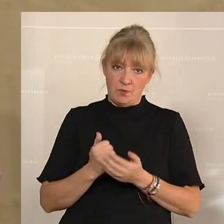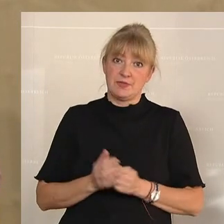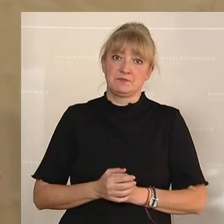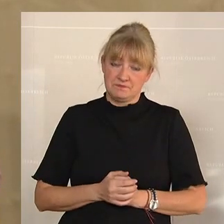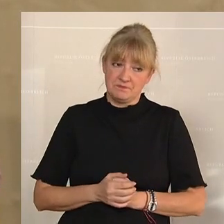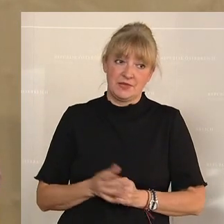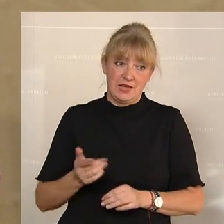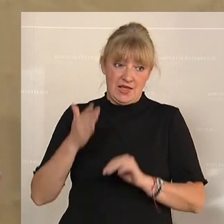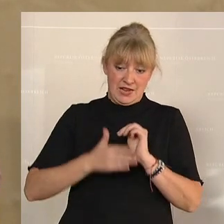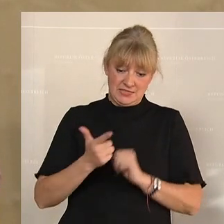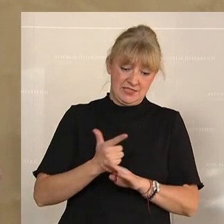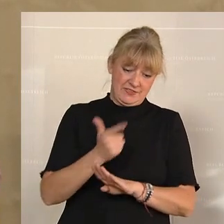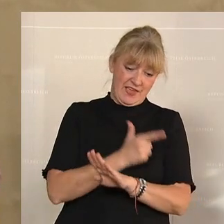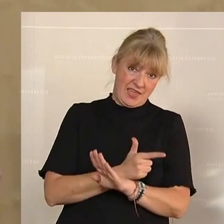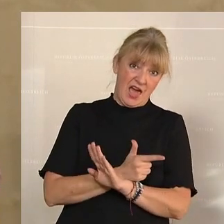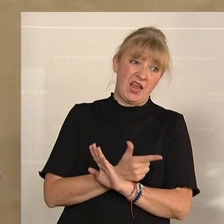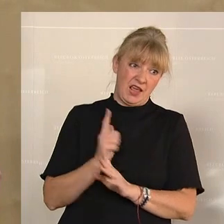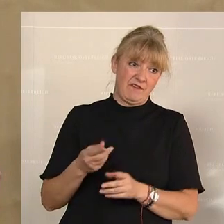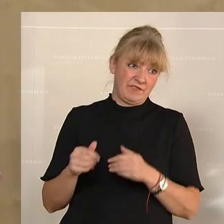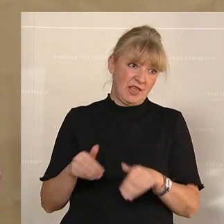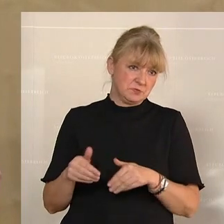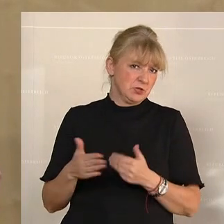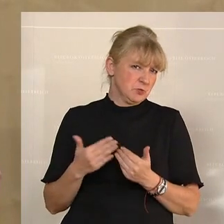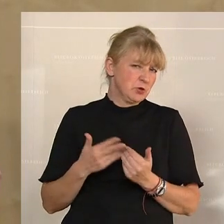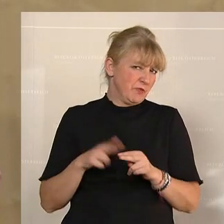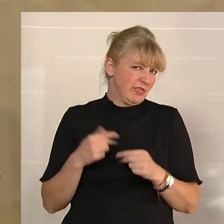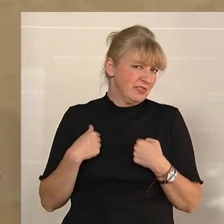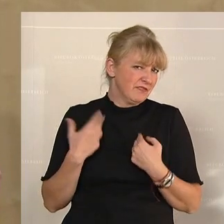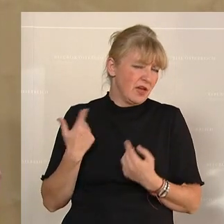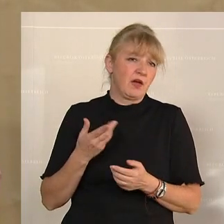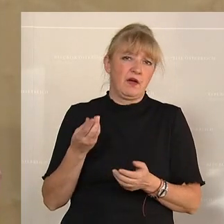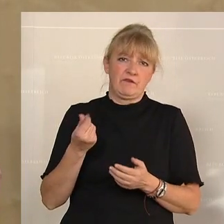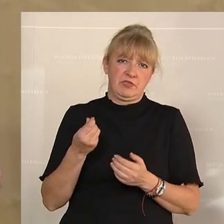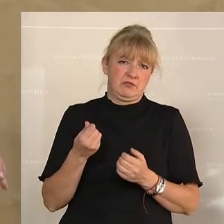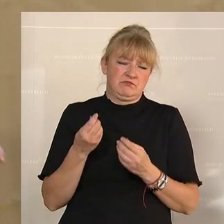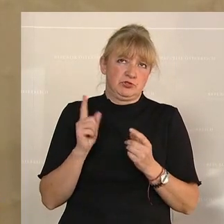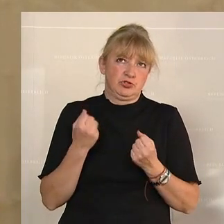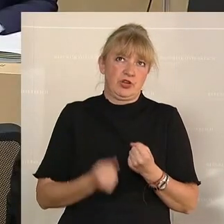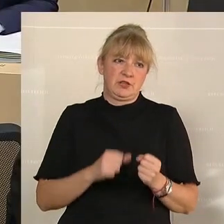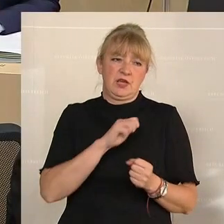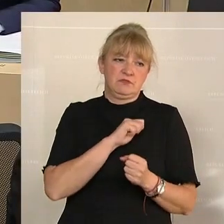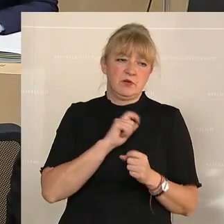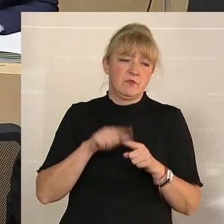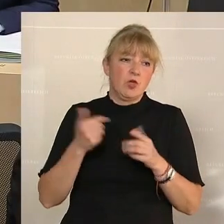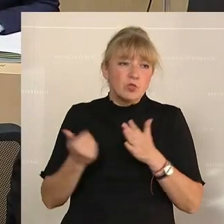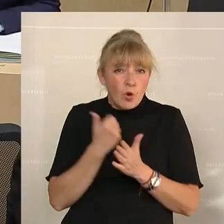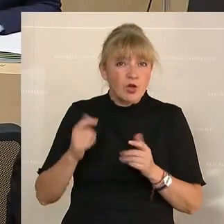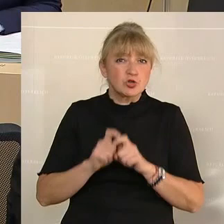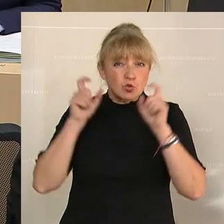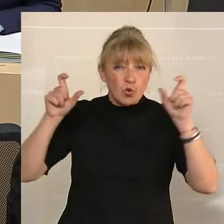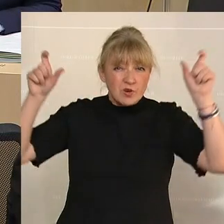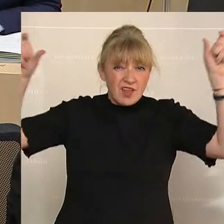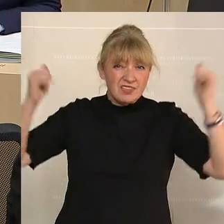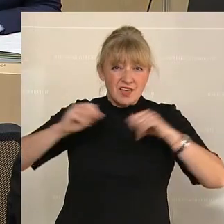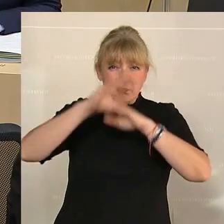Und in den letzten zwei Jahren, und da hätte ich als Finanzminister schon ein schlechtes Gewissen, haben wir vor 60 Milliarden neue Schulen aufgebaut. Wir haben einen